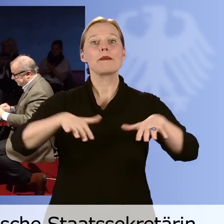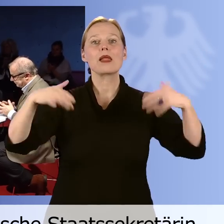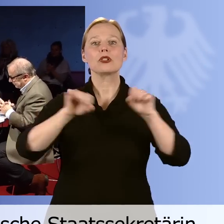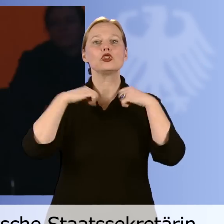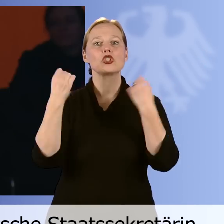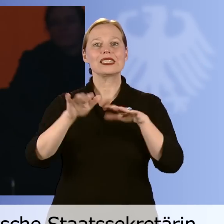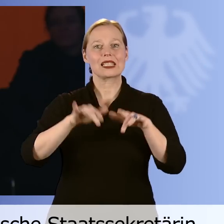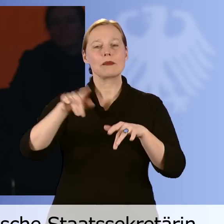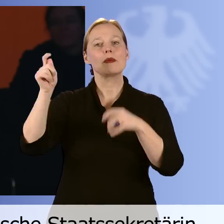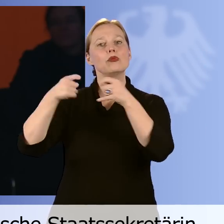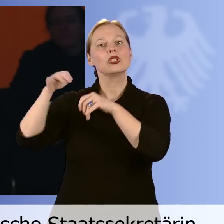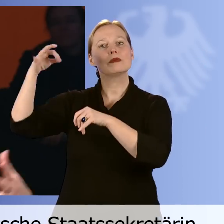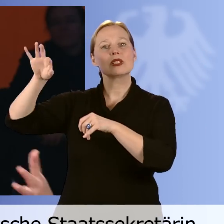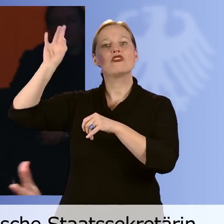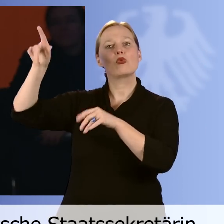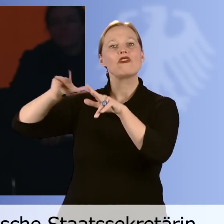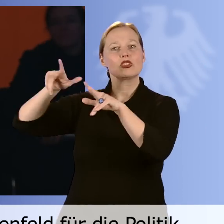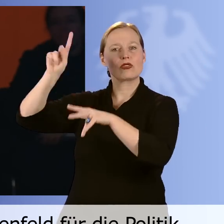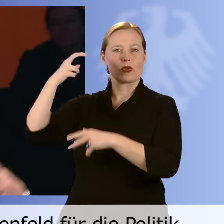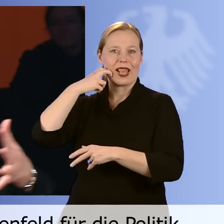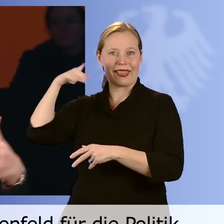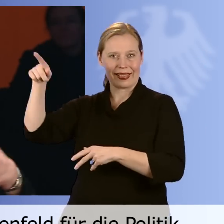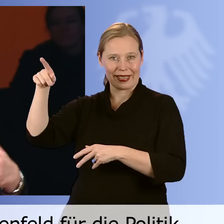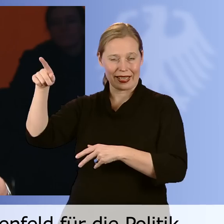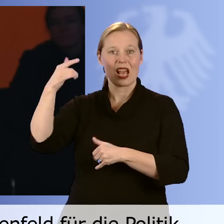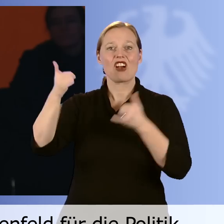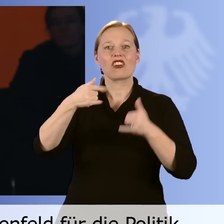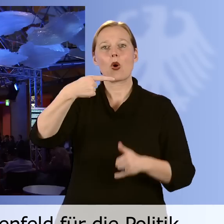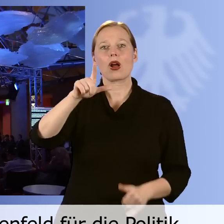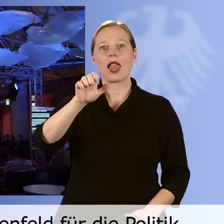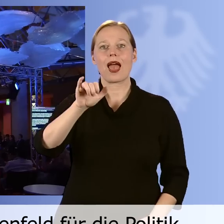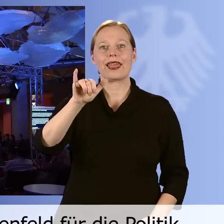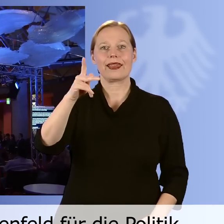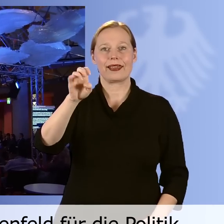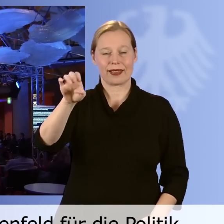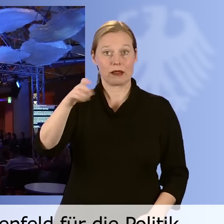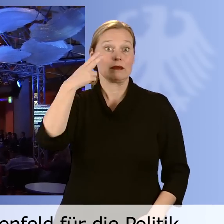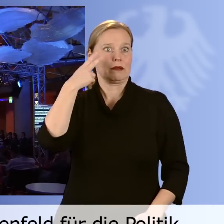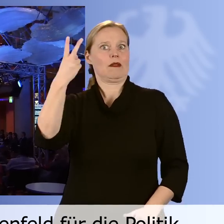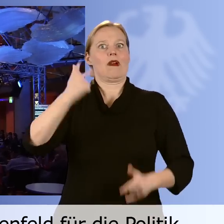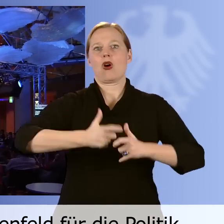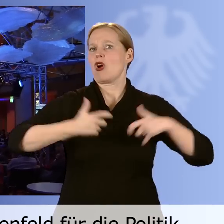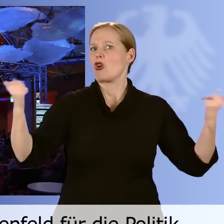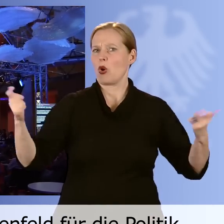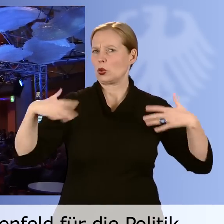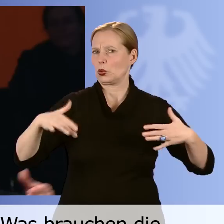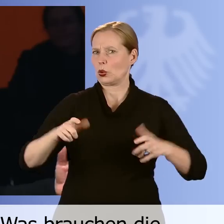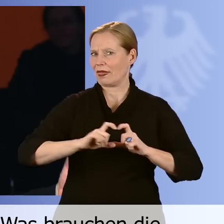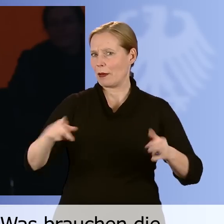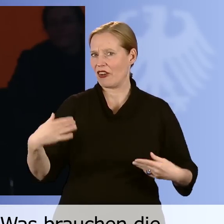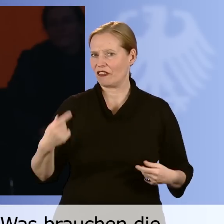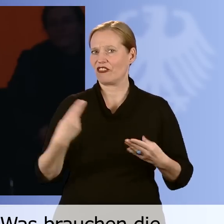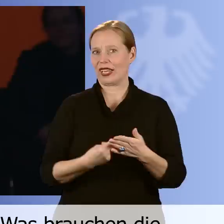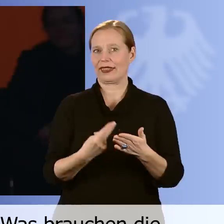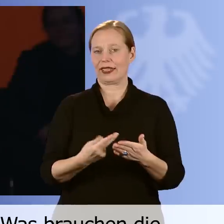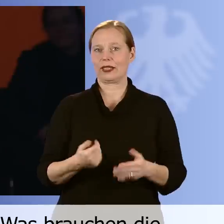Staatssekretärin beim Bundesminister für Wirtschaft und Energie, Iris Gleicke, sieht hier ein großes Aufgabenfeld für die Politik. Wir